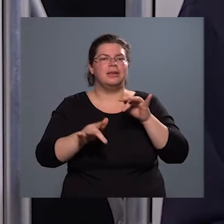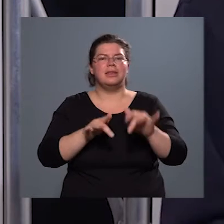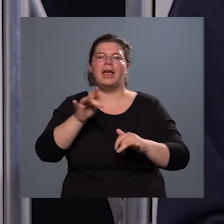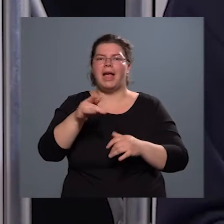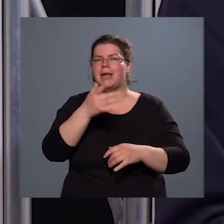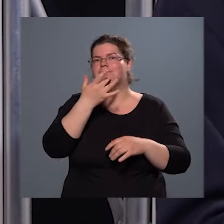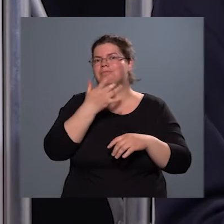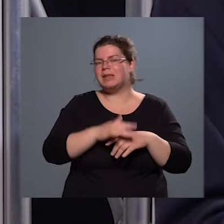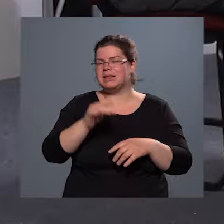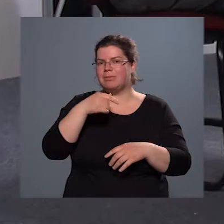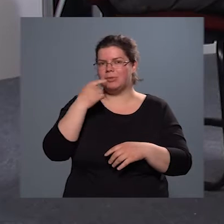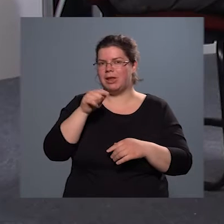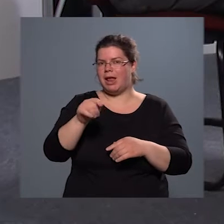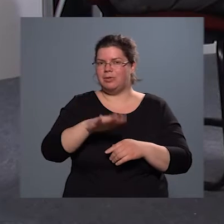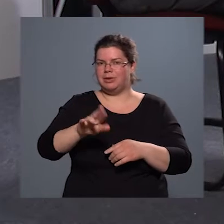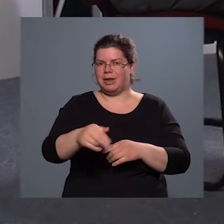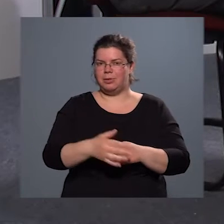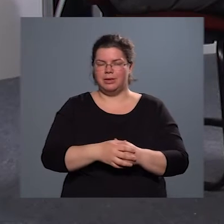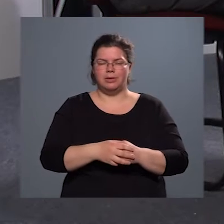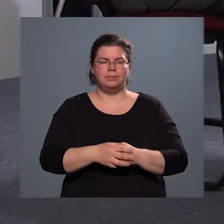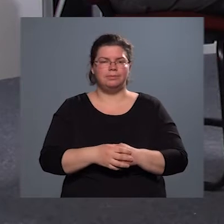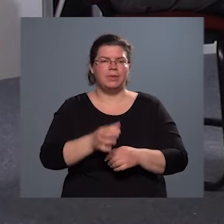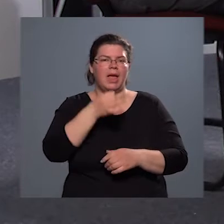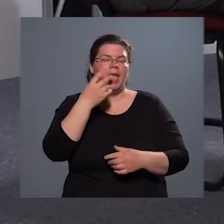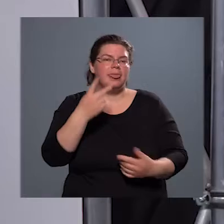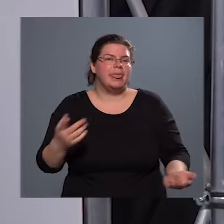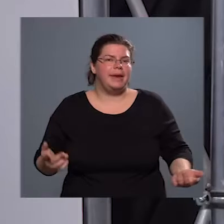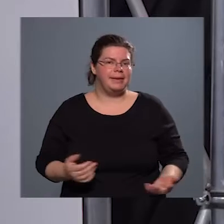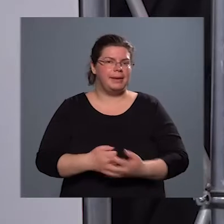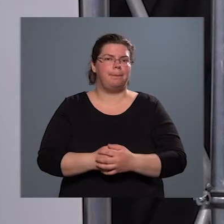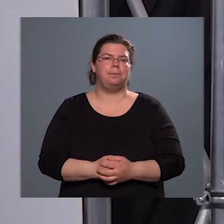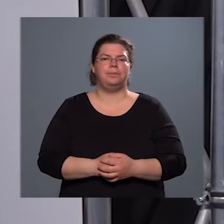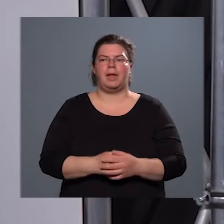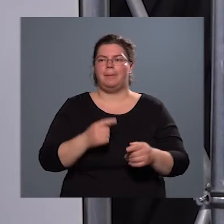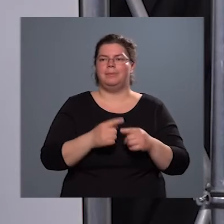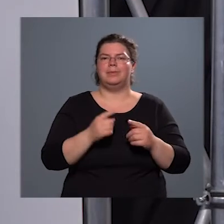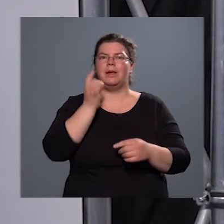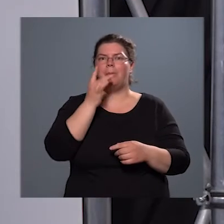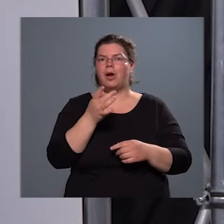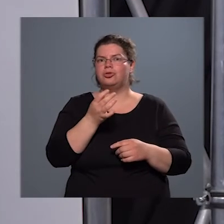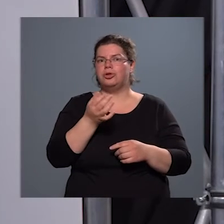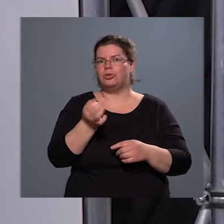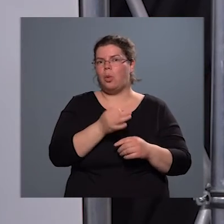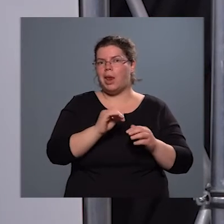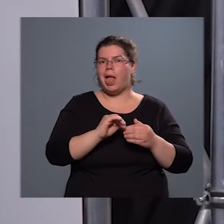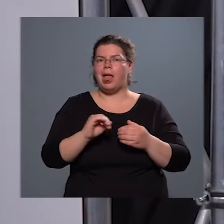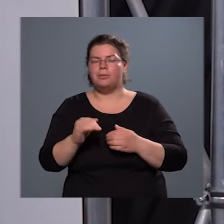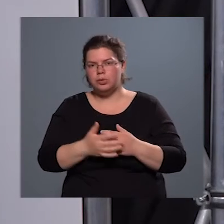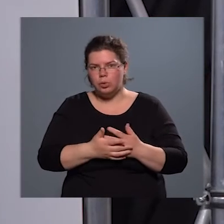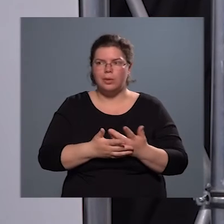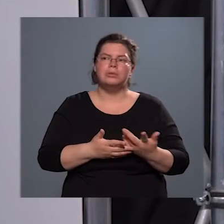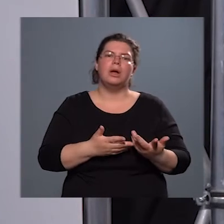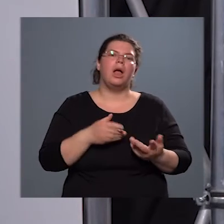már erről a területről. Hát nézze, és akkor ez kicsit a bajcsital elmozdulva inkább a